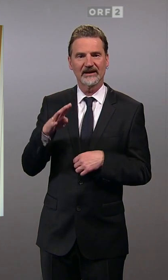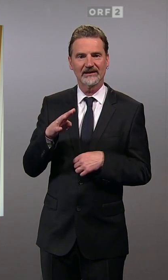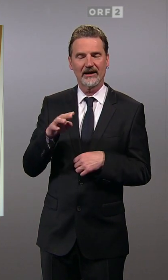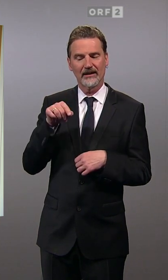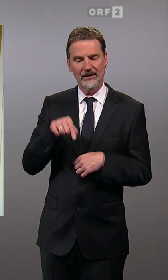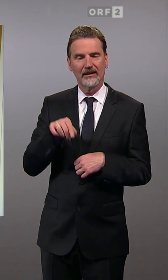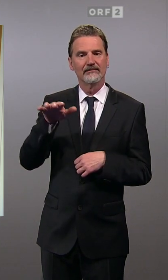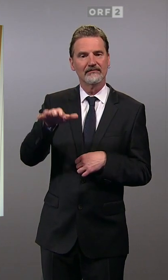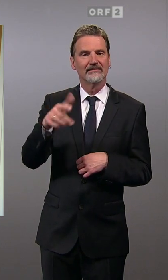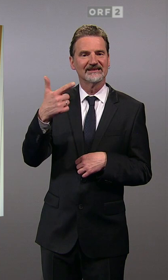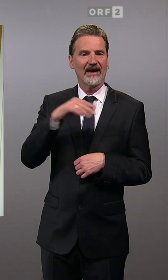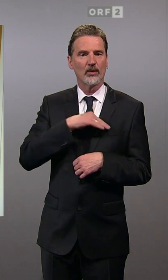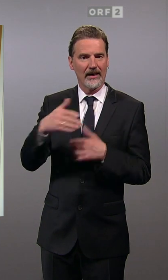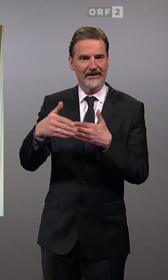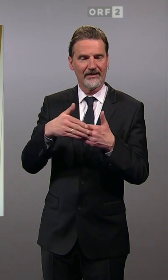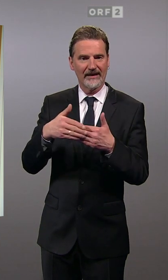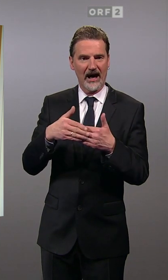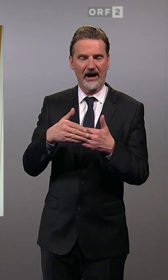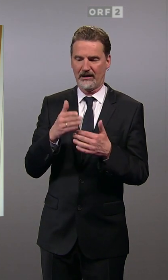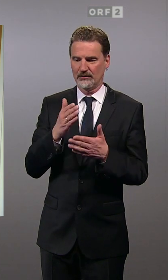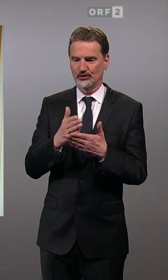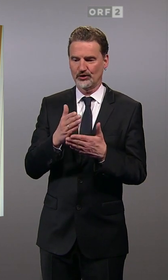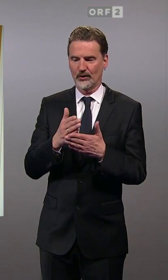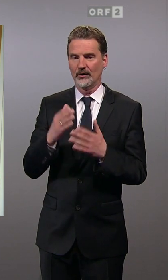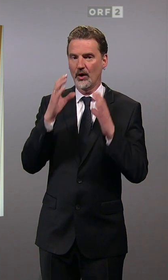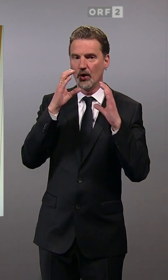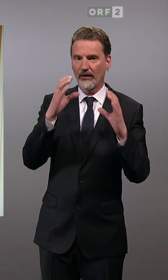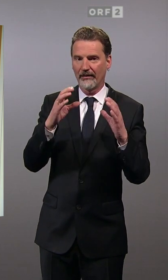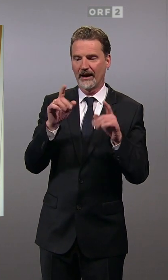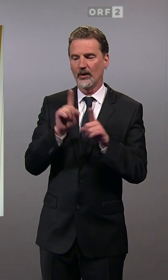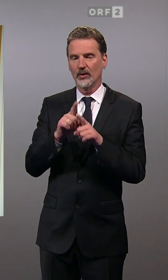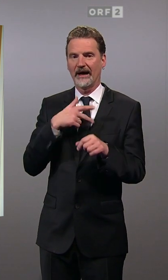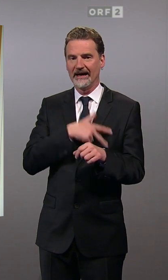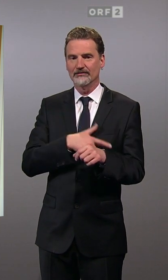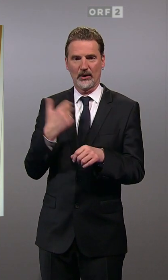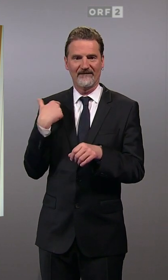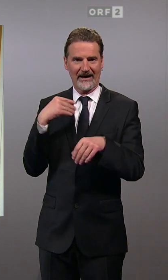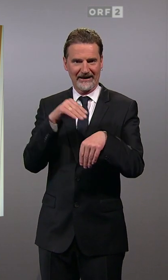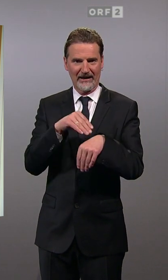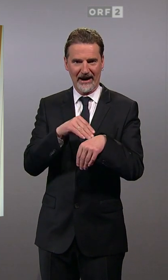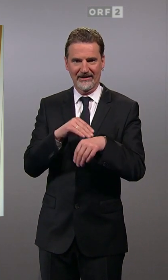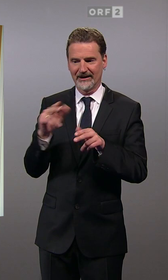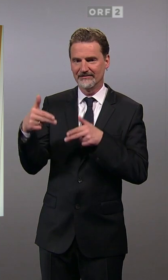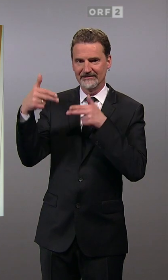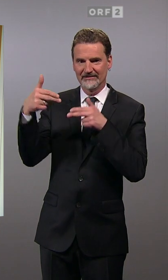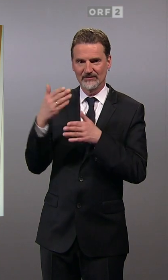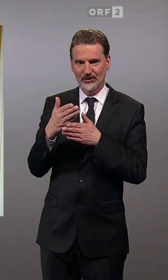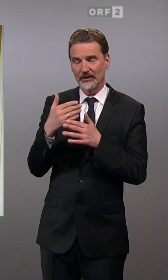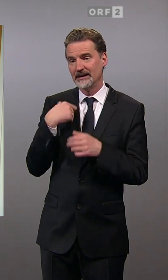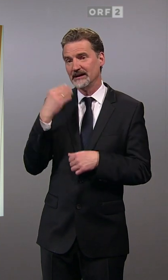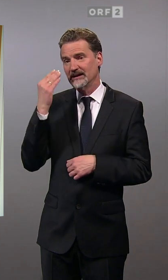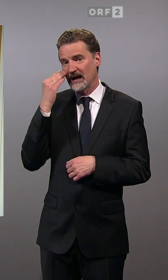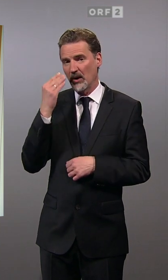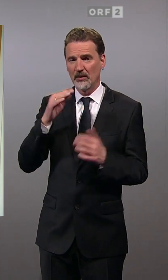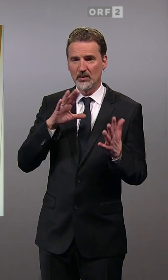von der ÖVP und der SPÖ sich gemeldet haben. Ich werde dann voraussichtlich in